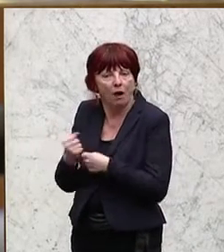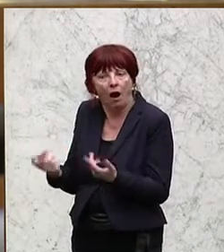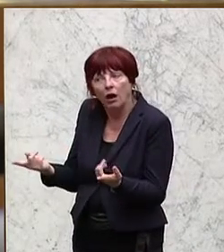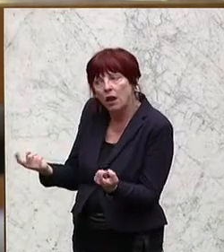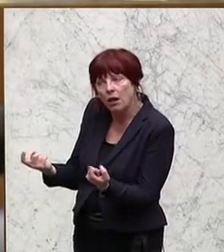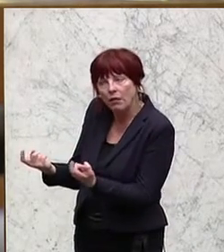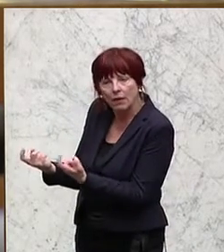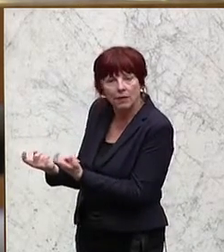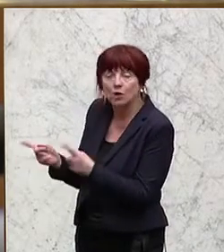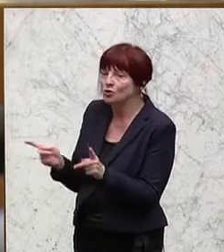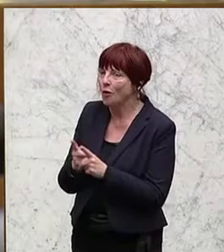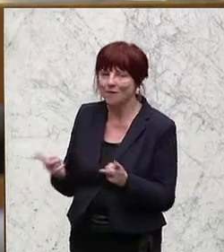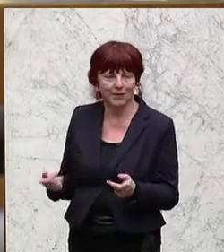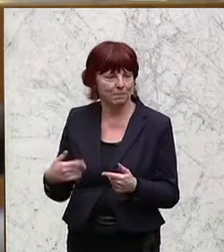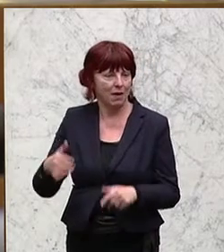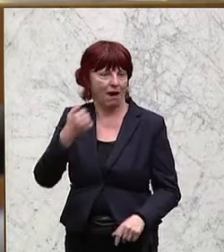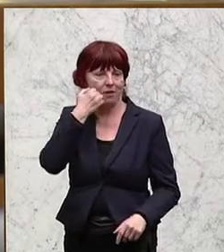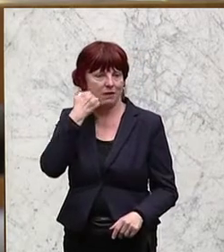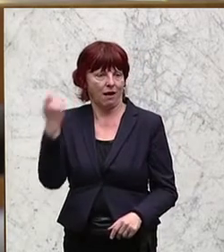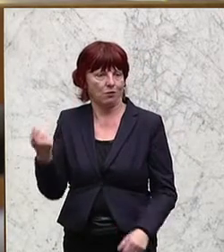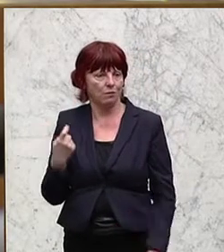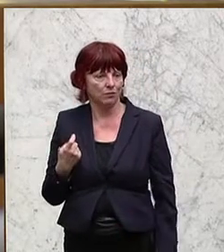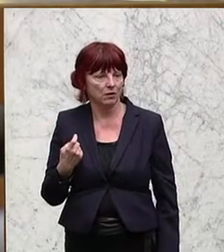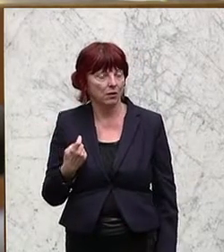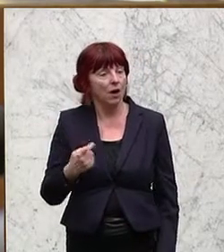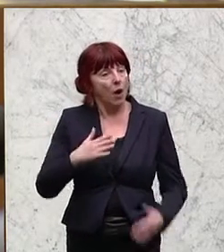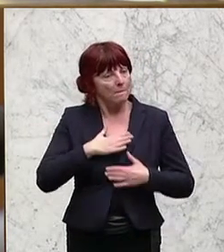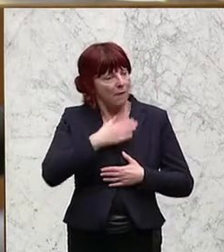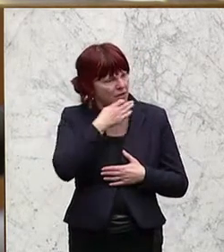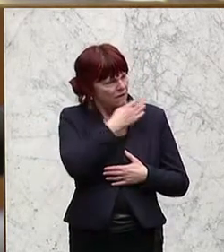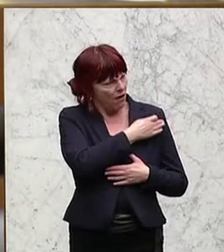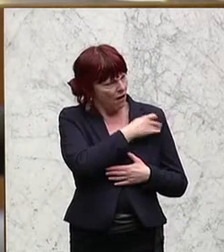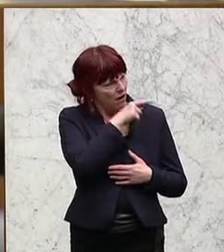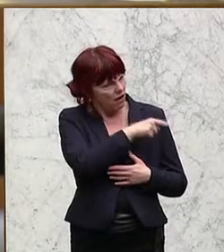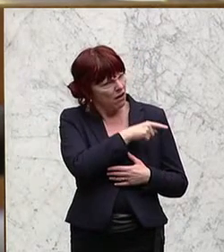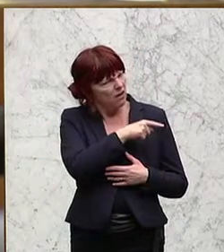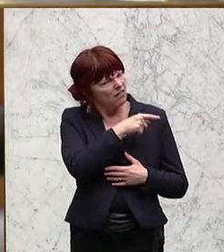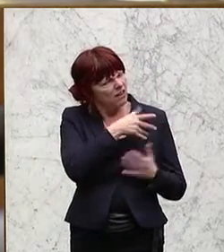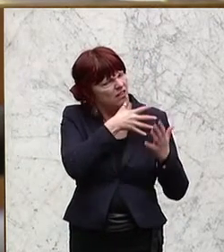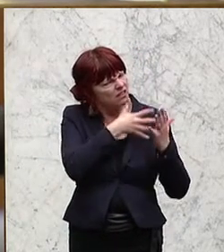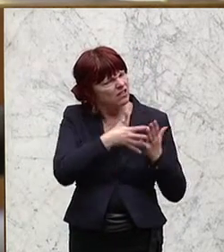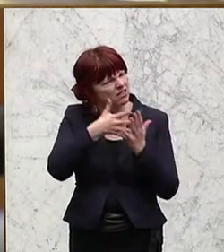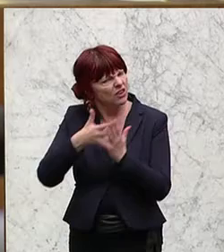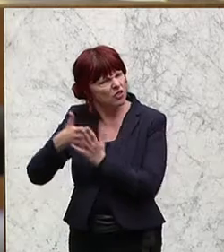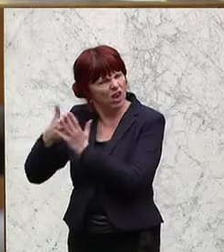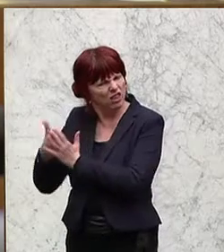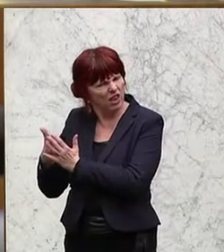Radikalisierung vorantreiben können. Daher meine Frage, meines Wissens gibt es das nicht, diese Art von Screening, dieses